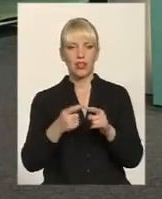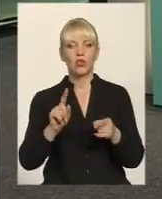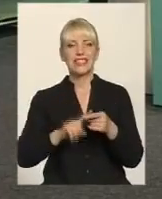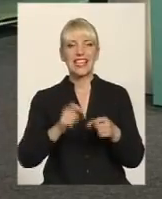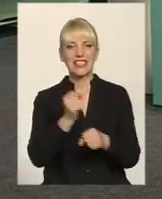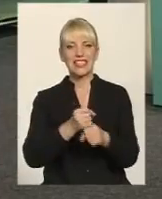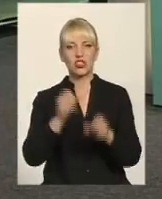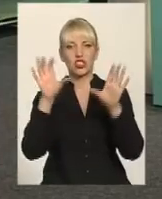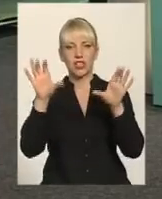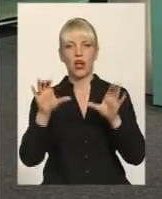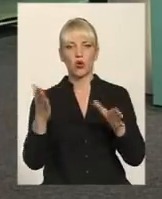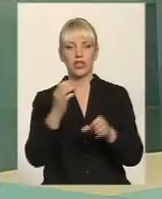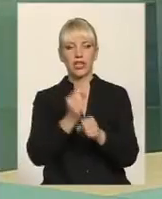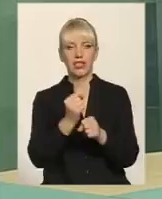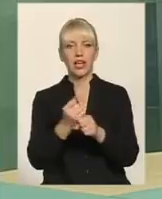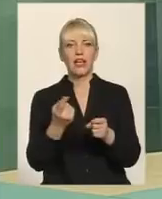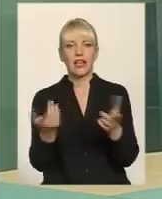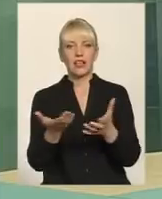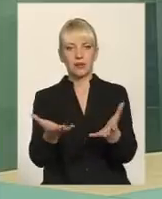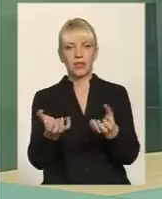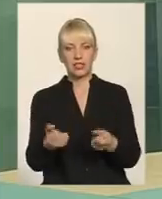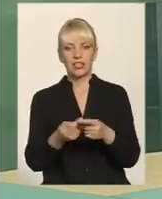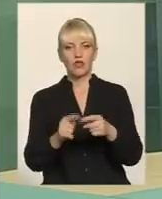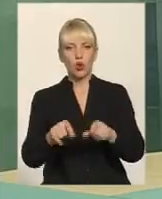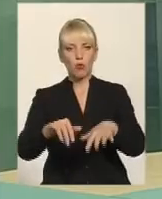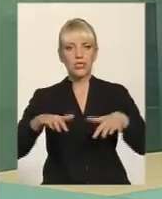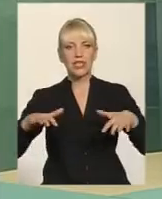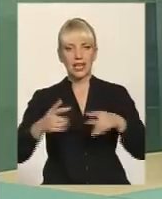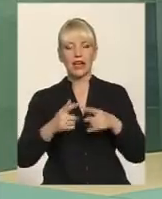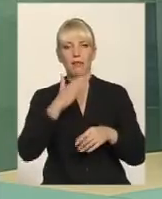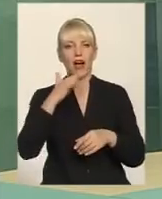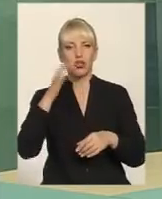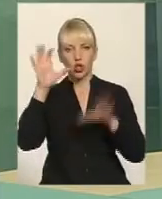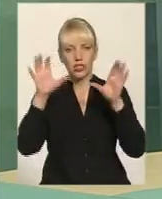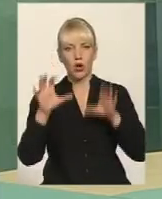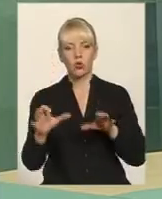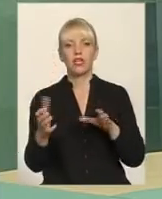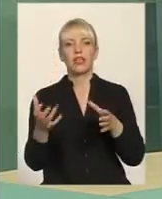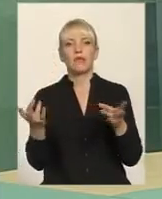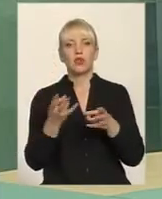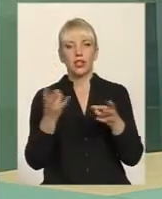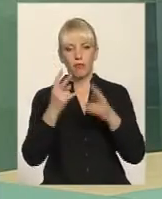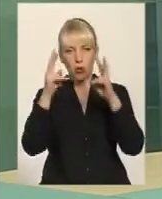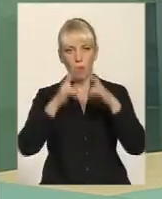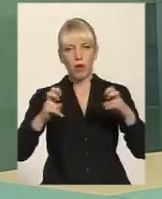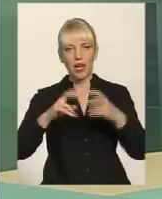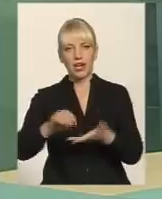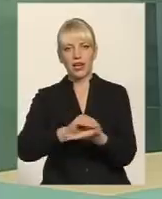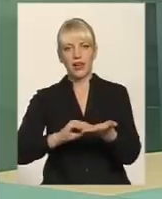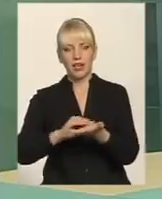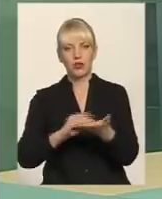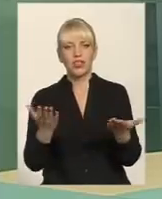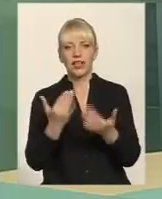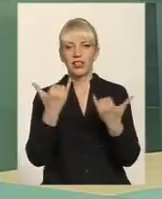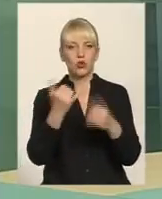закони, які діють, які прийняті в цьому скликанні. Багато законів потрібно не лише прийняти, а передивитися ті, які приймалися раніше і які сьогодні дійсно не